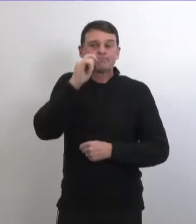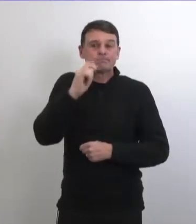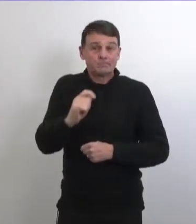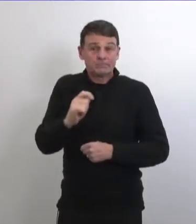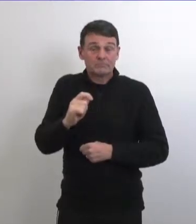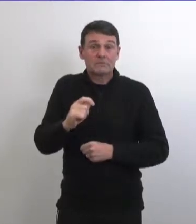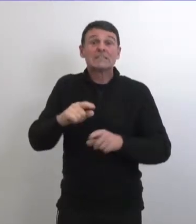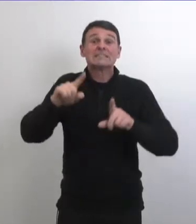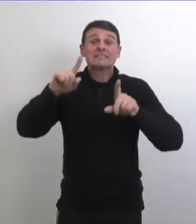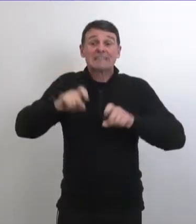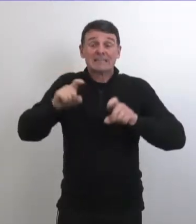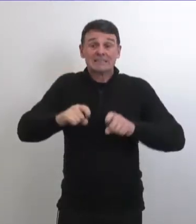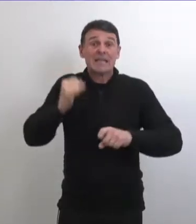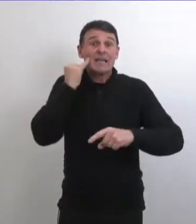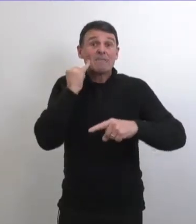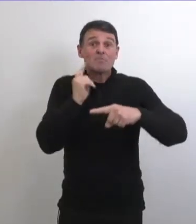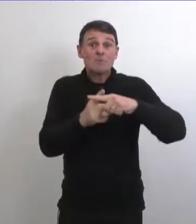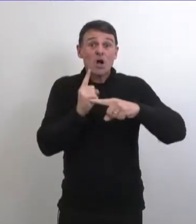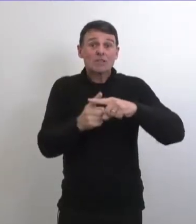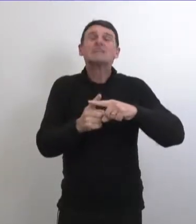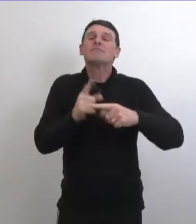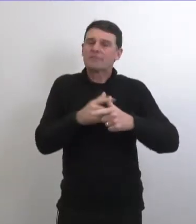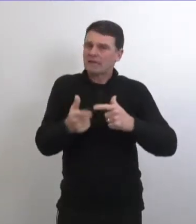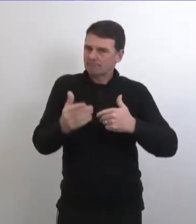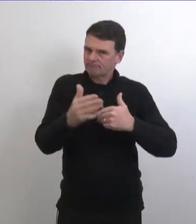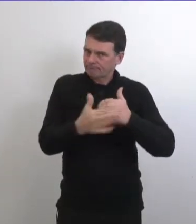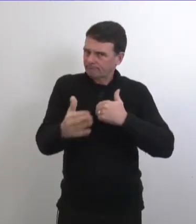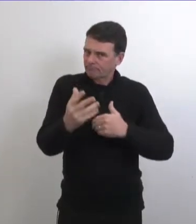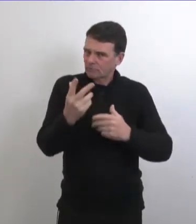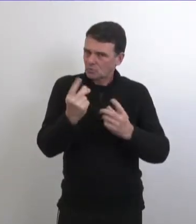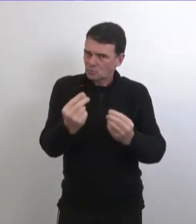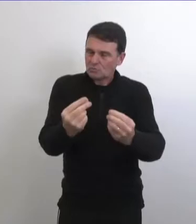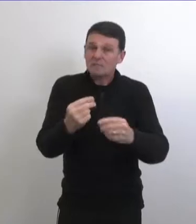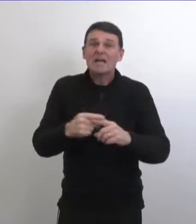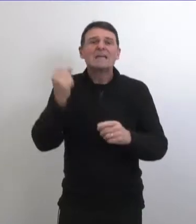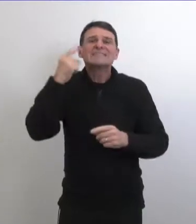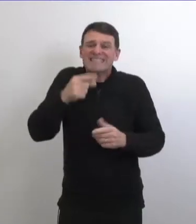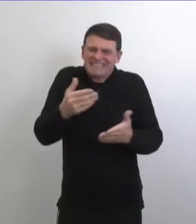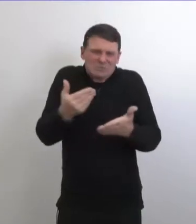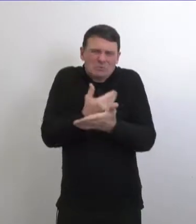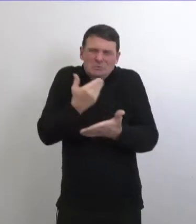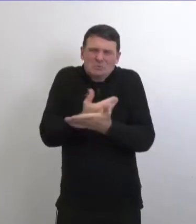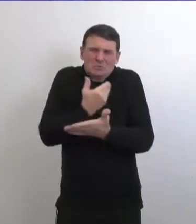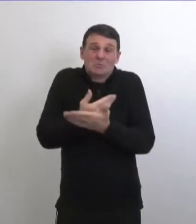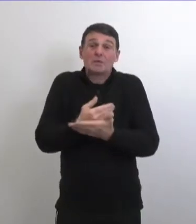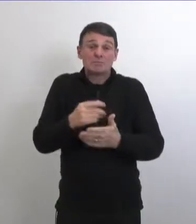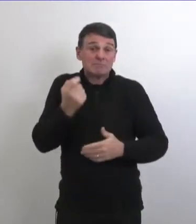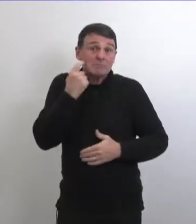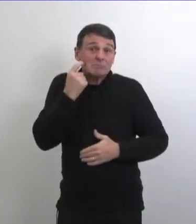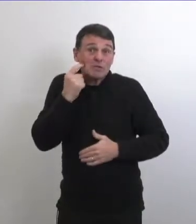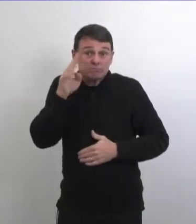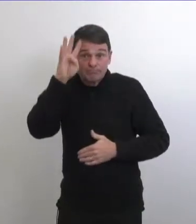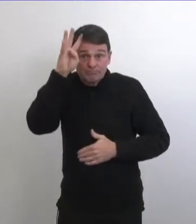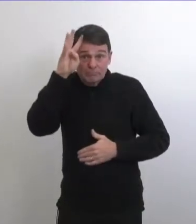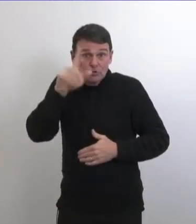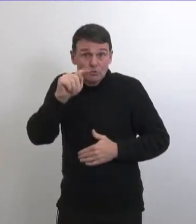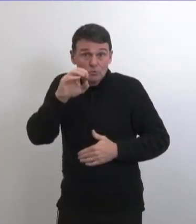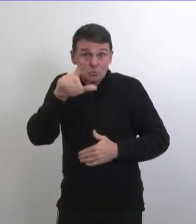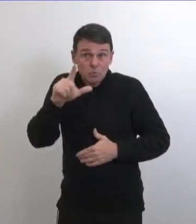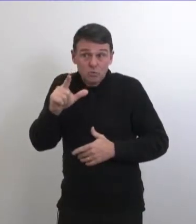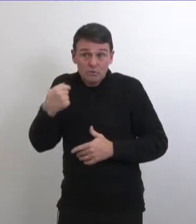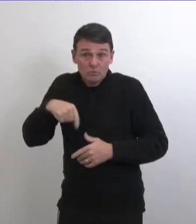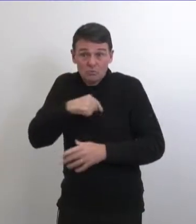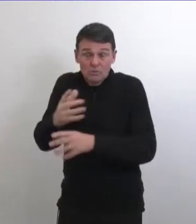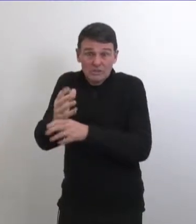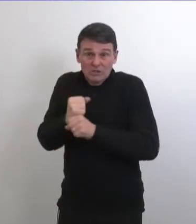positifs on va immédiatement mettre en place les mesures nécessaires c'est un projet pilote c'est un nouvel outil qu'on